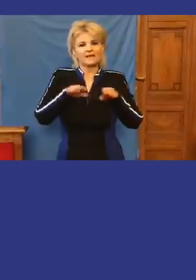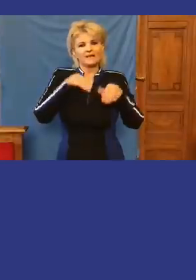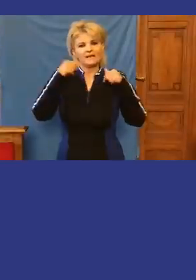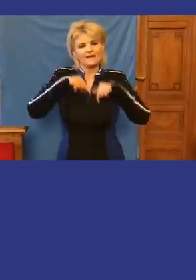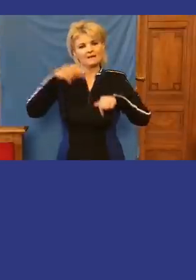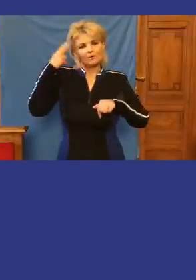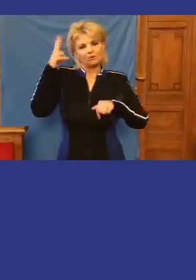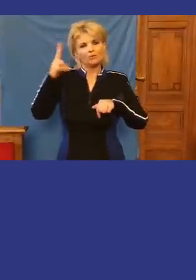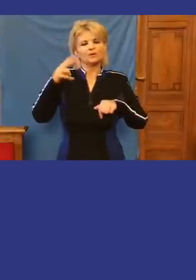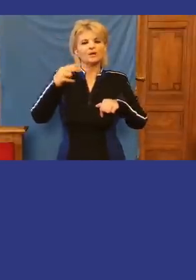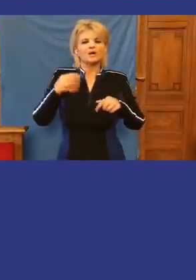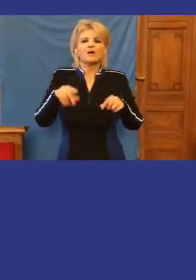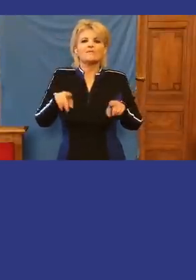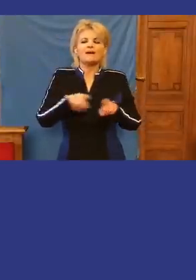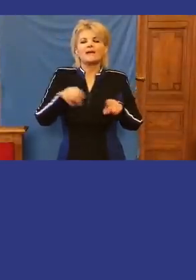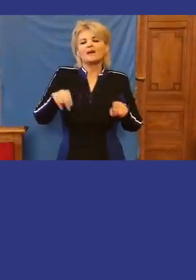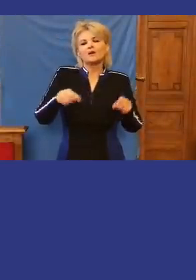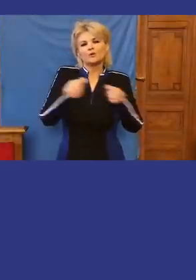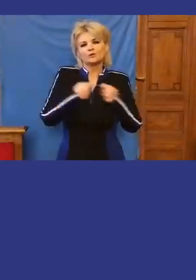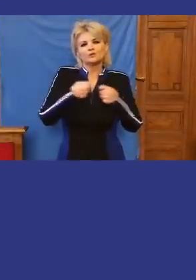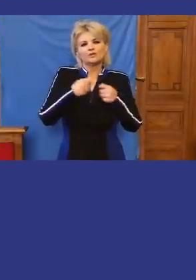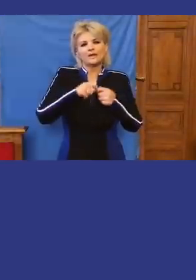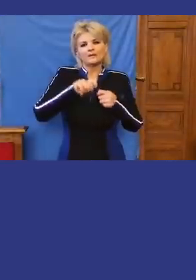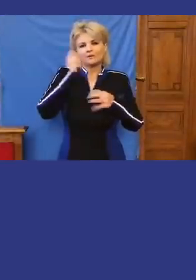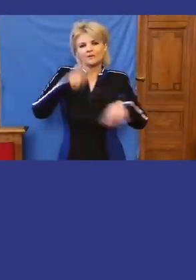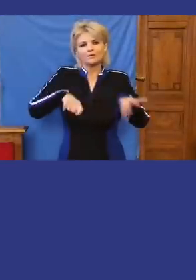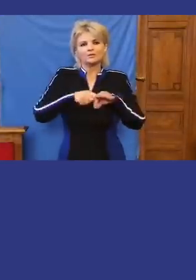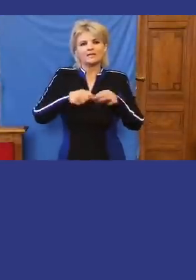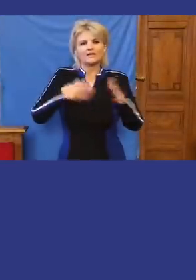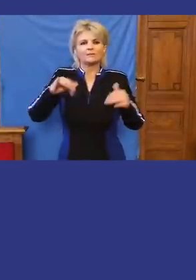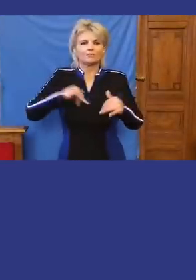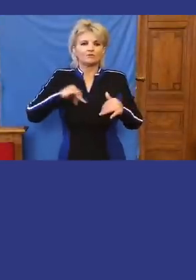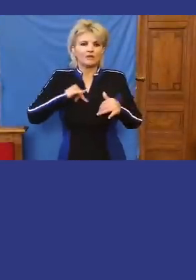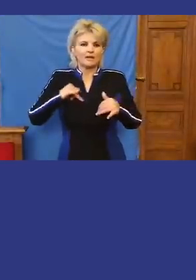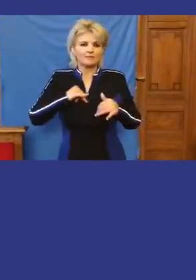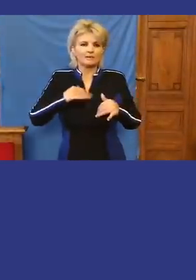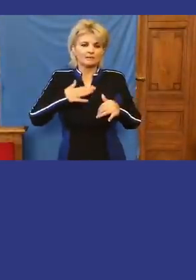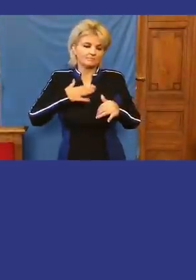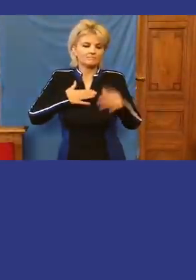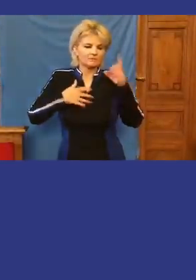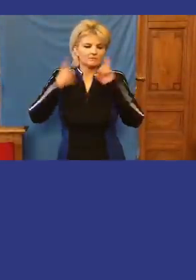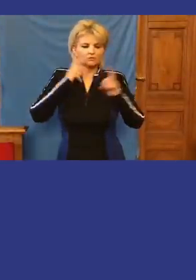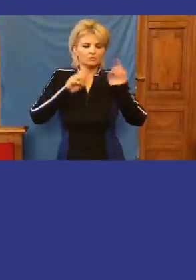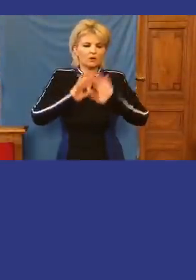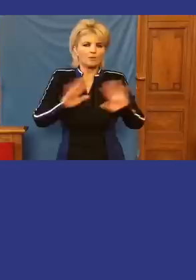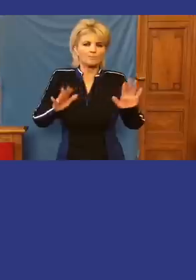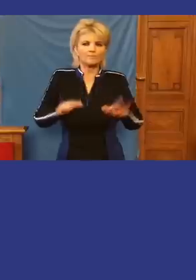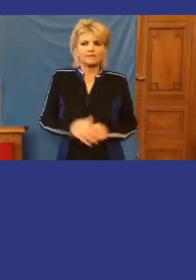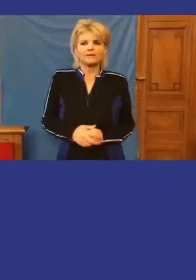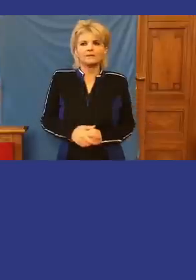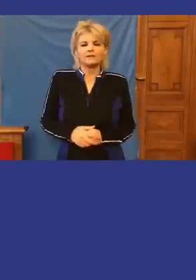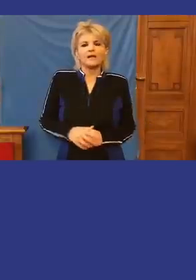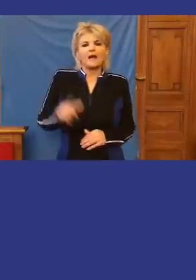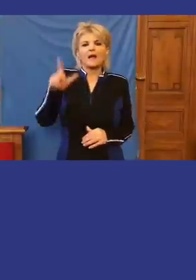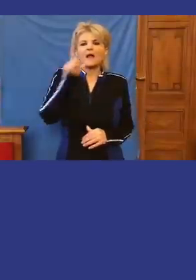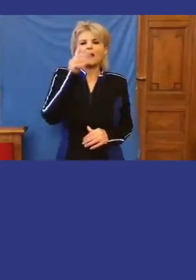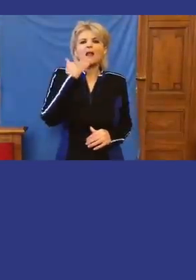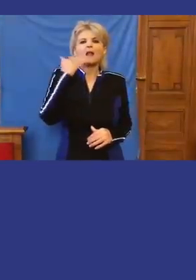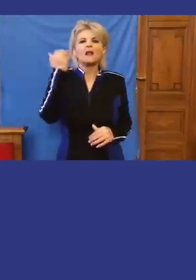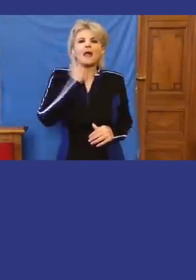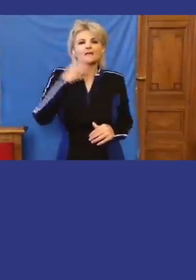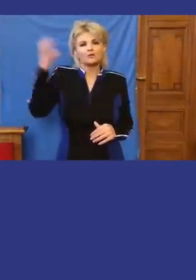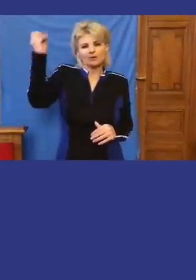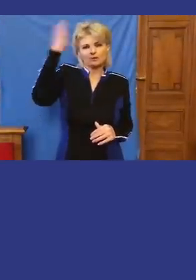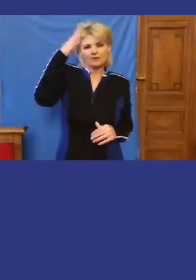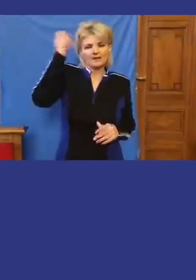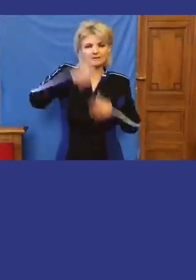közösen követték el hazánk történelmének egyik legnagyobb bűncselekményét, gyanúk szerint. Ez a ledes közvilágítási projekt. Az